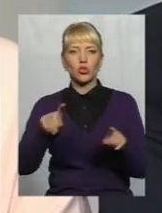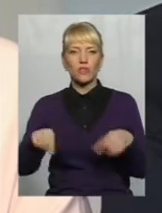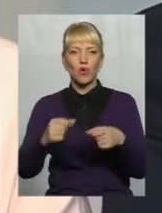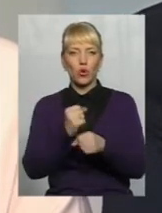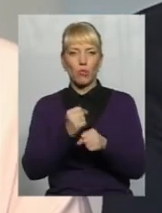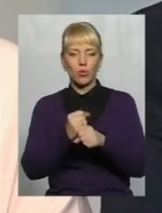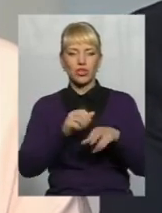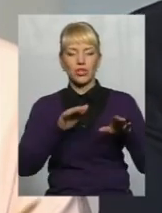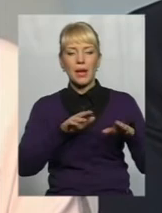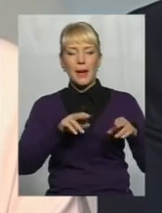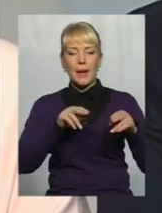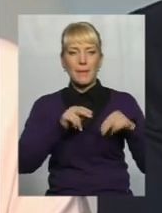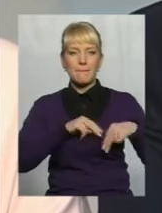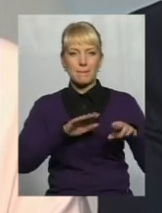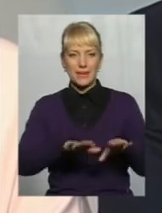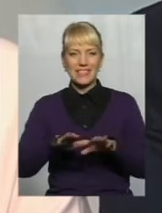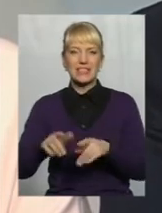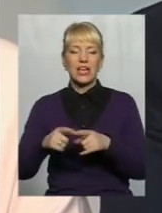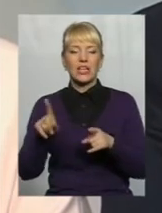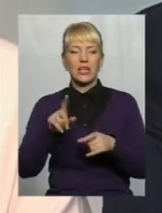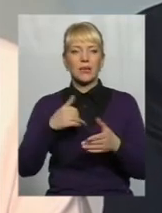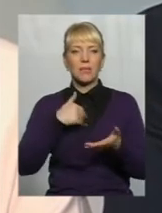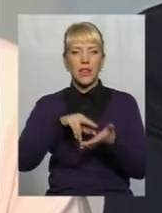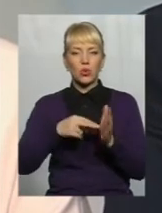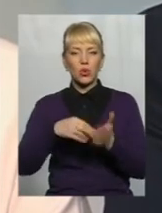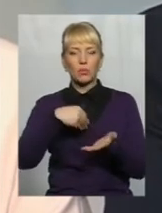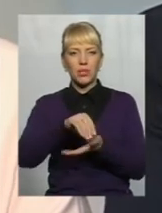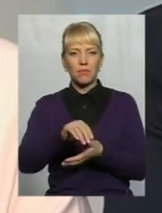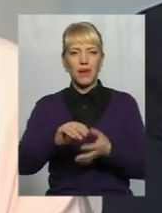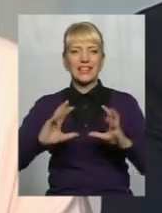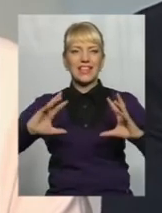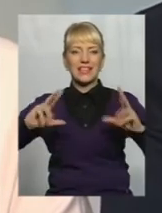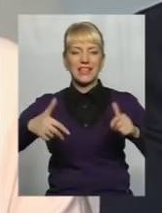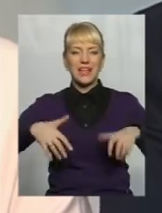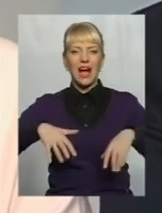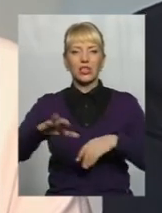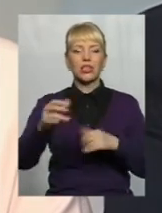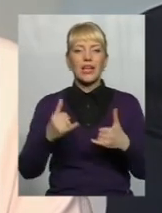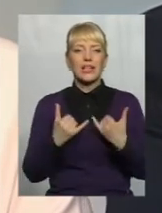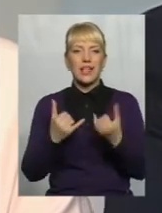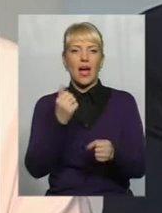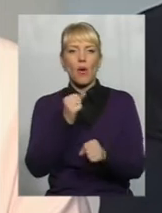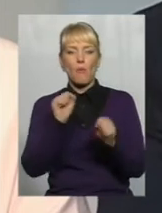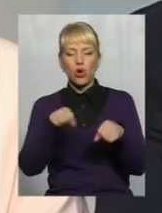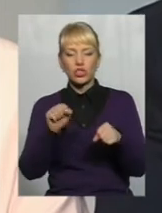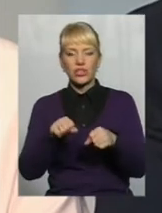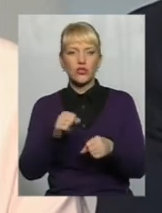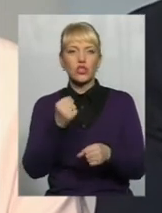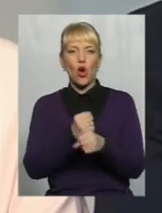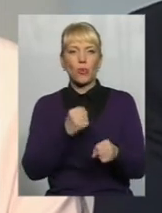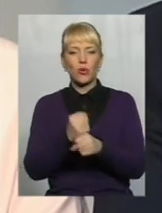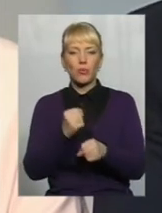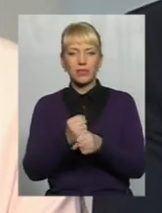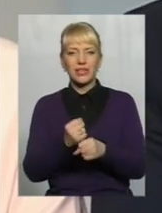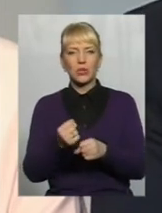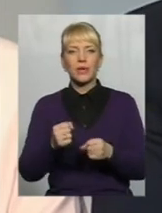придбати трактор з новісним обладнанням І для можливості обробітку землі, косарки і так далі всіх